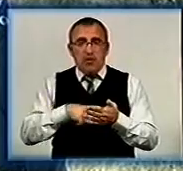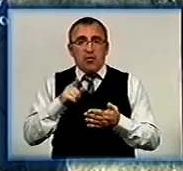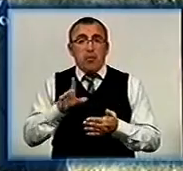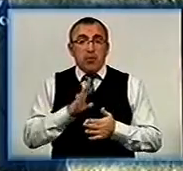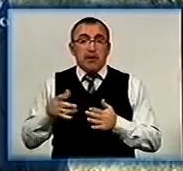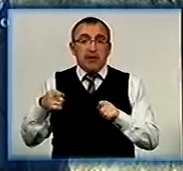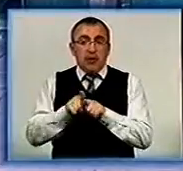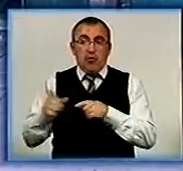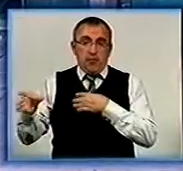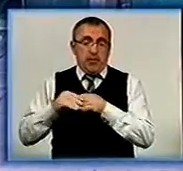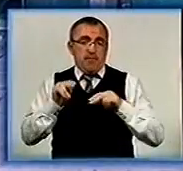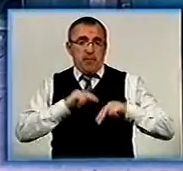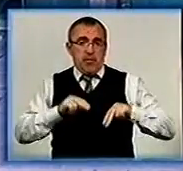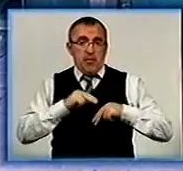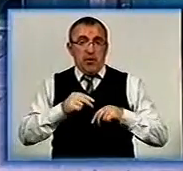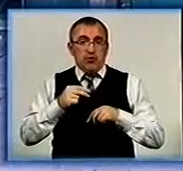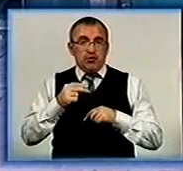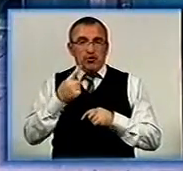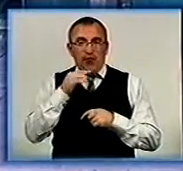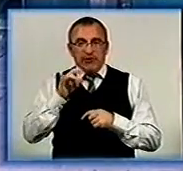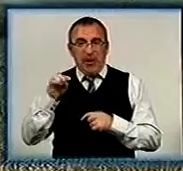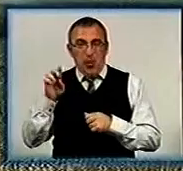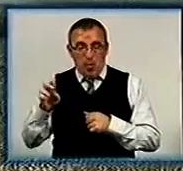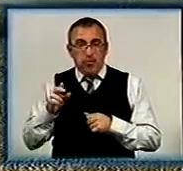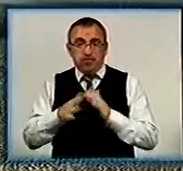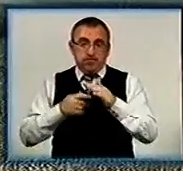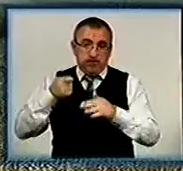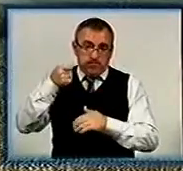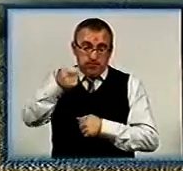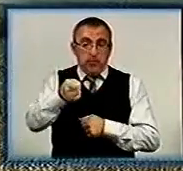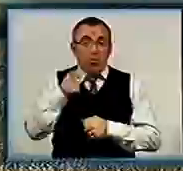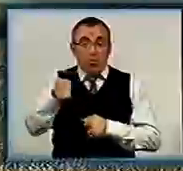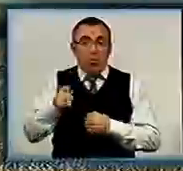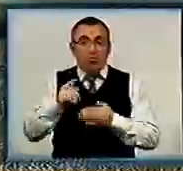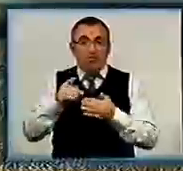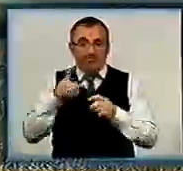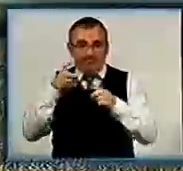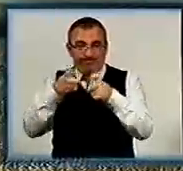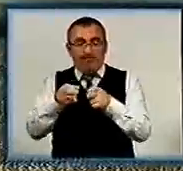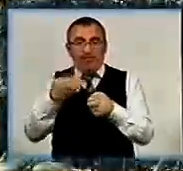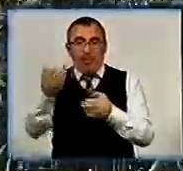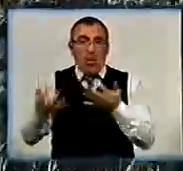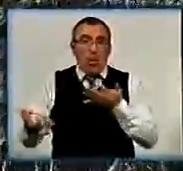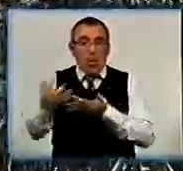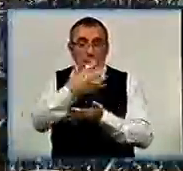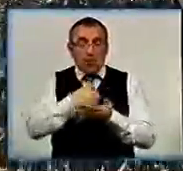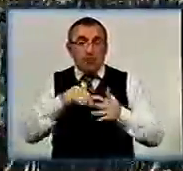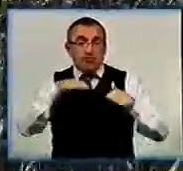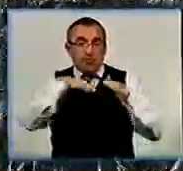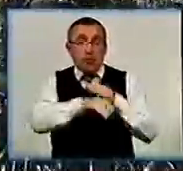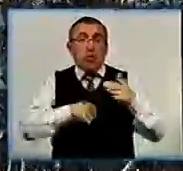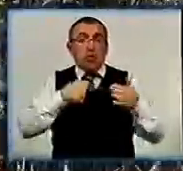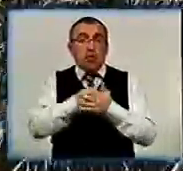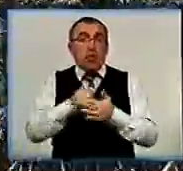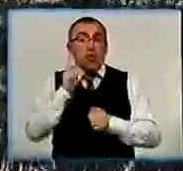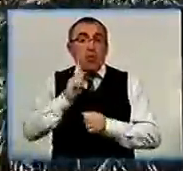були ці моменти співпраці. На керівництво «Червоного землероба» подали до суду. Той постановив описати майно підприємства, а в рожай вивезти на зберігання, доки